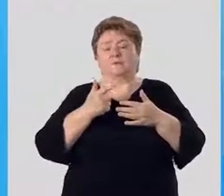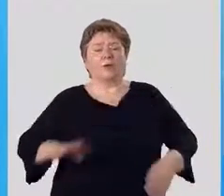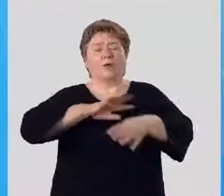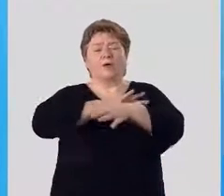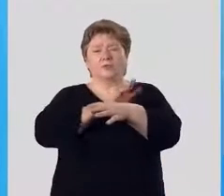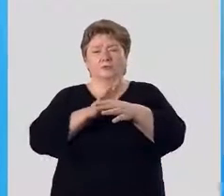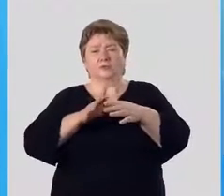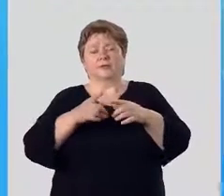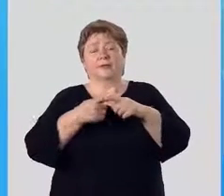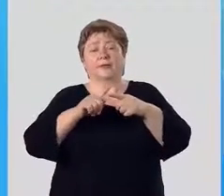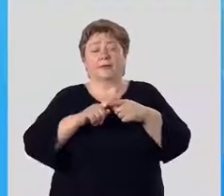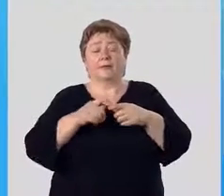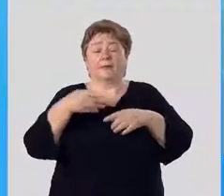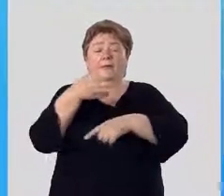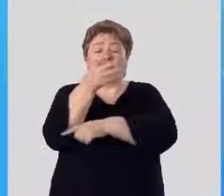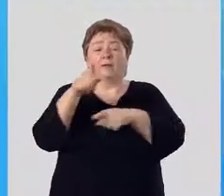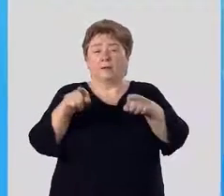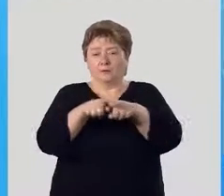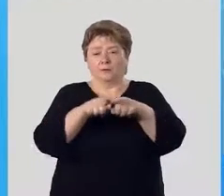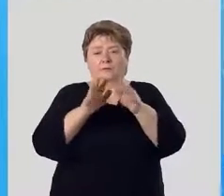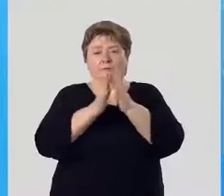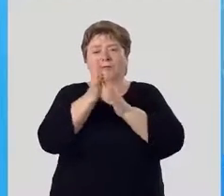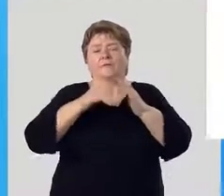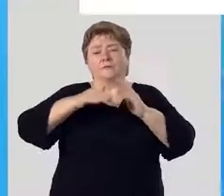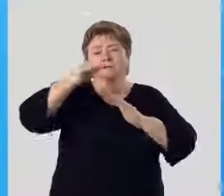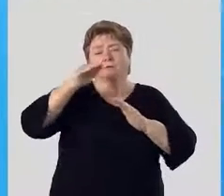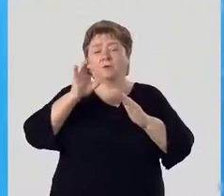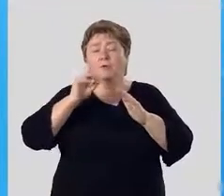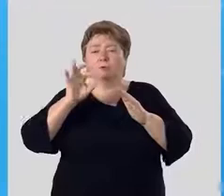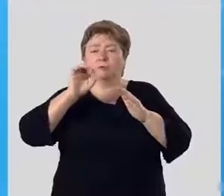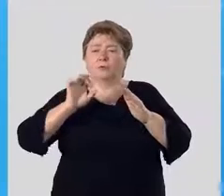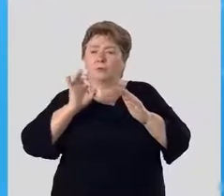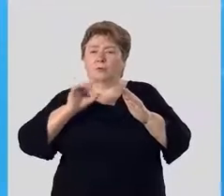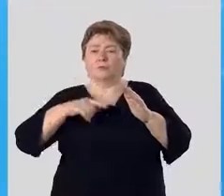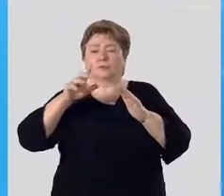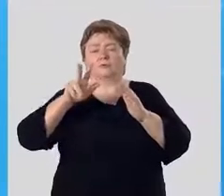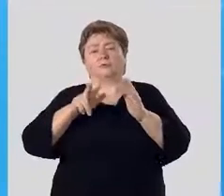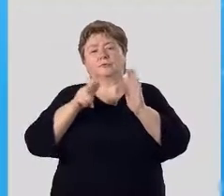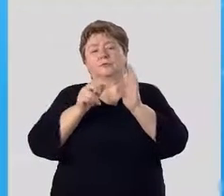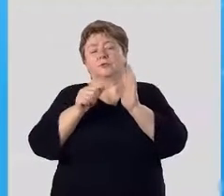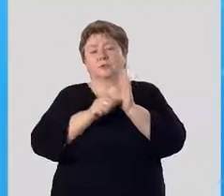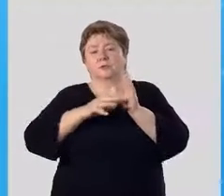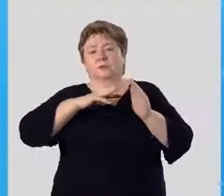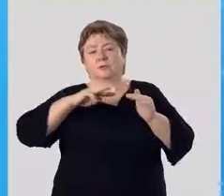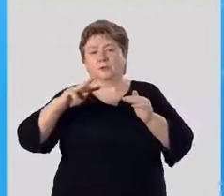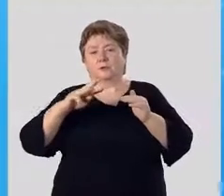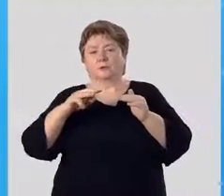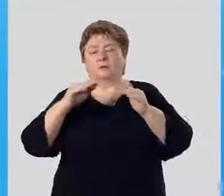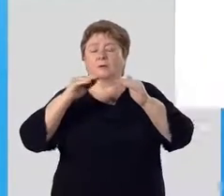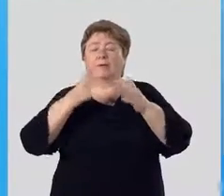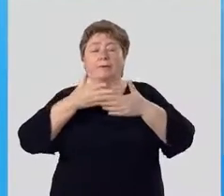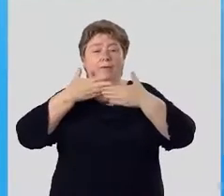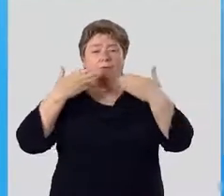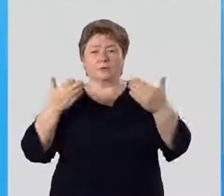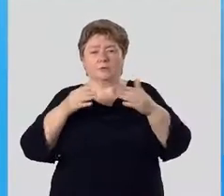Кустарники это деревянистые растения высотой от 0,8 до 6 метров, не